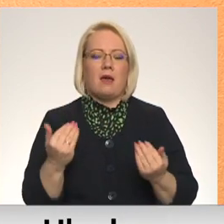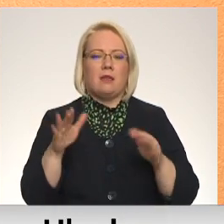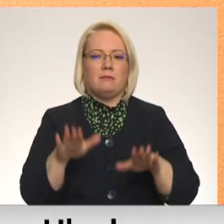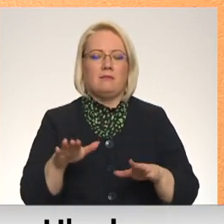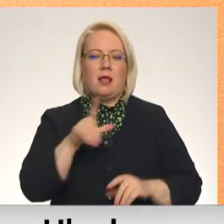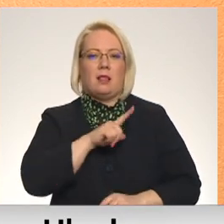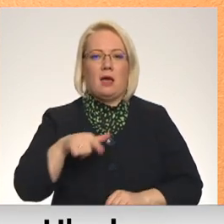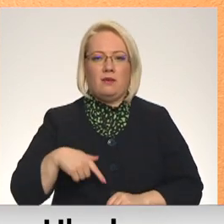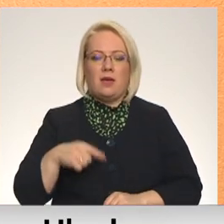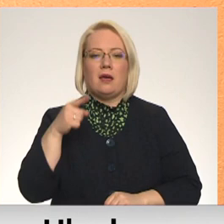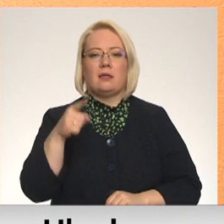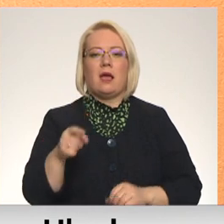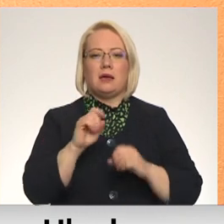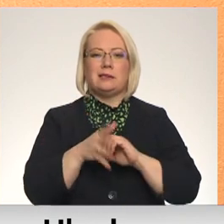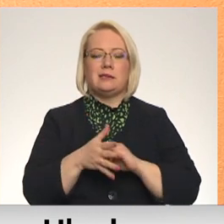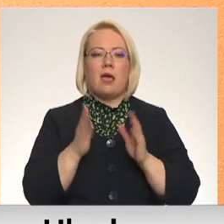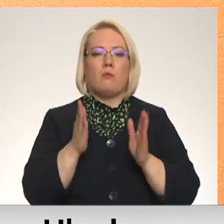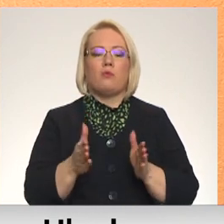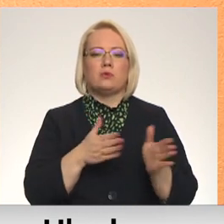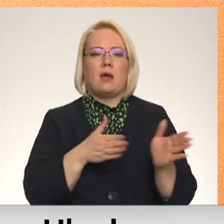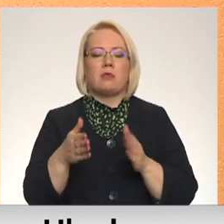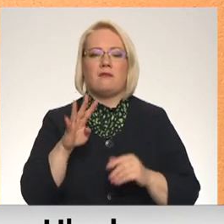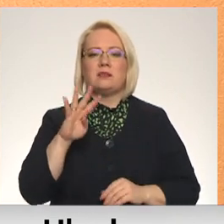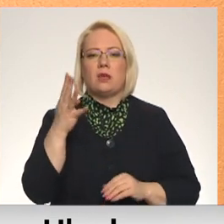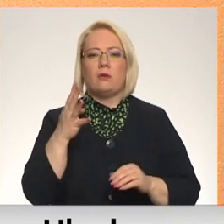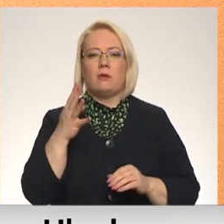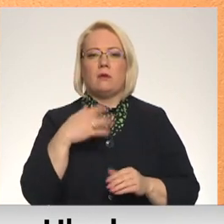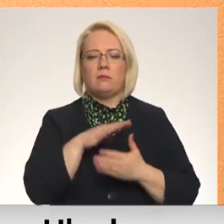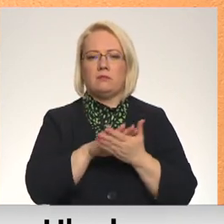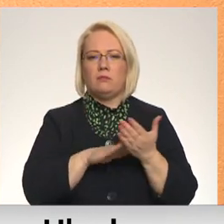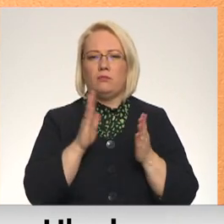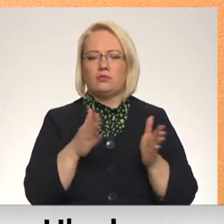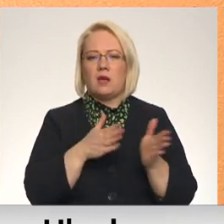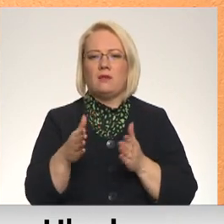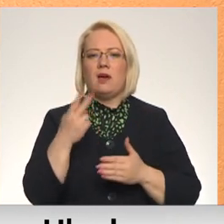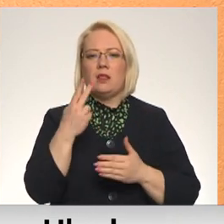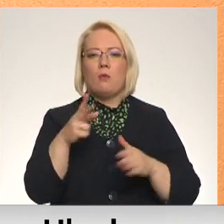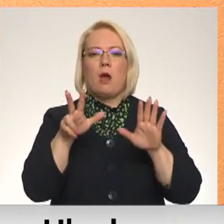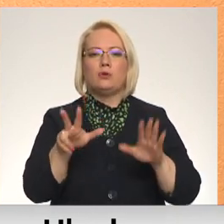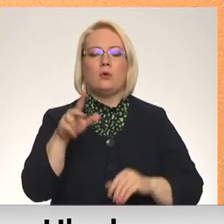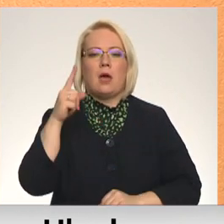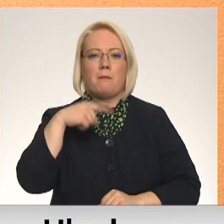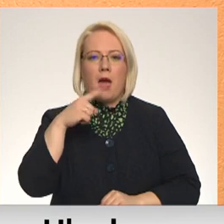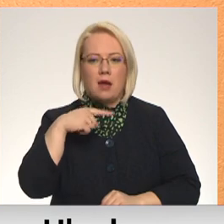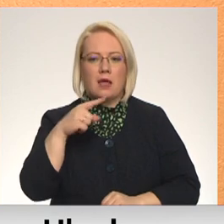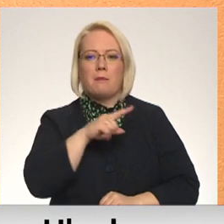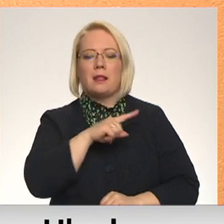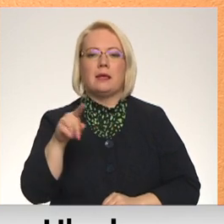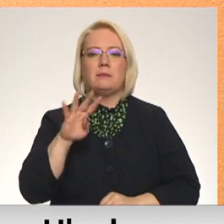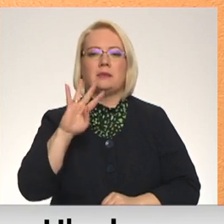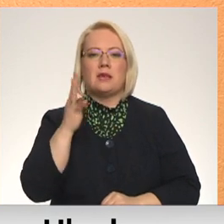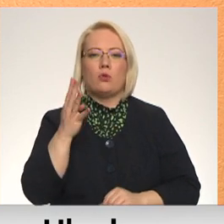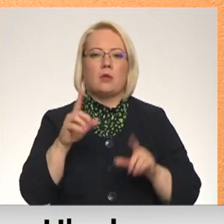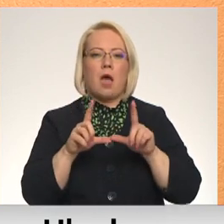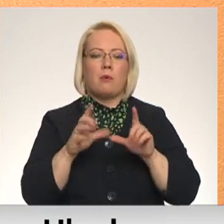Šī sistēma būs gatava 4. aprīlī. Nē, 7. viņa būs gatava 28. martā, bet līdz 4. aprīlī